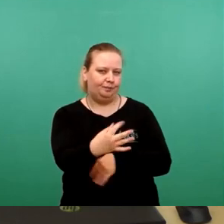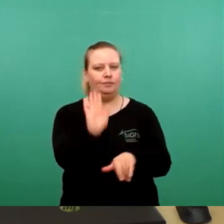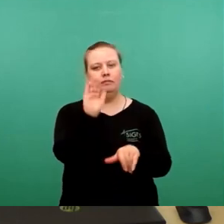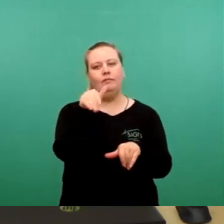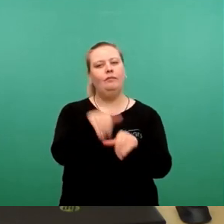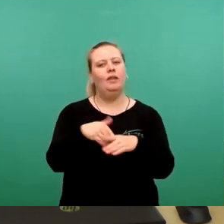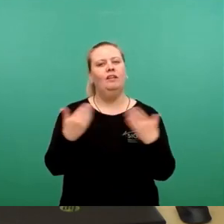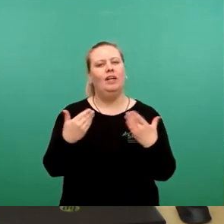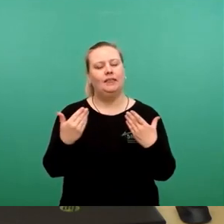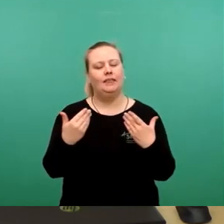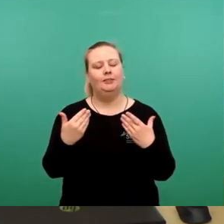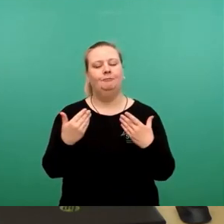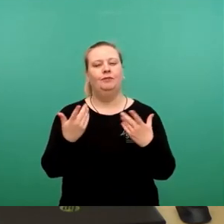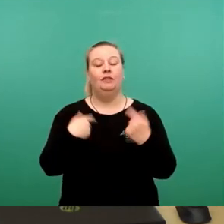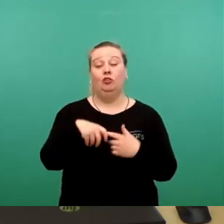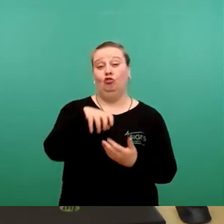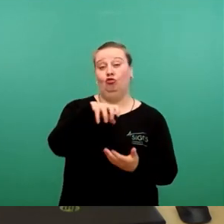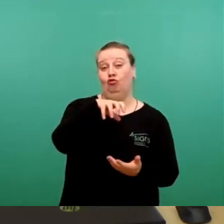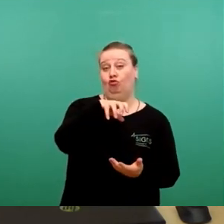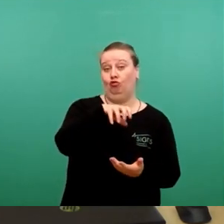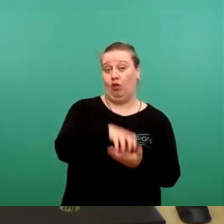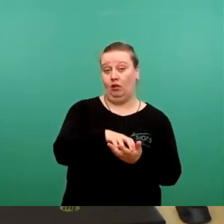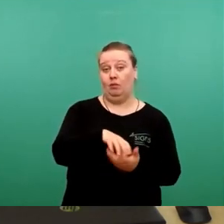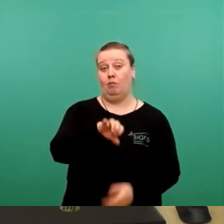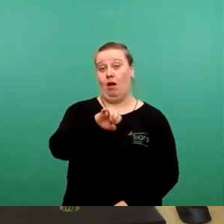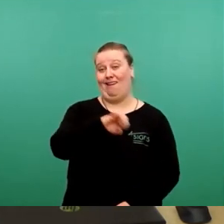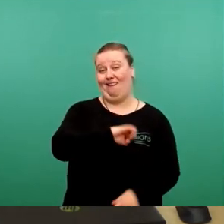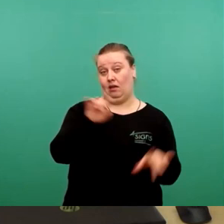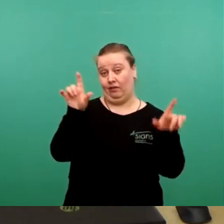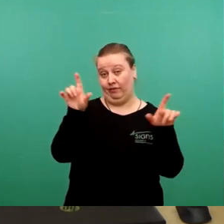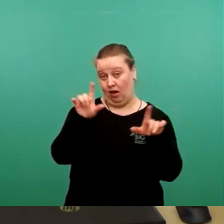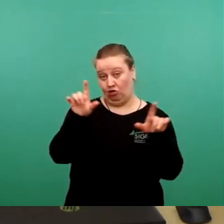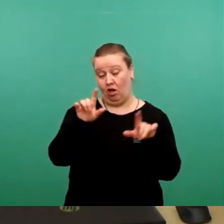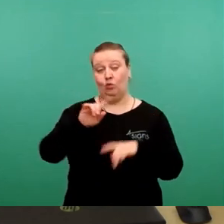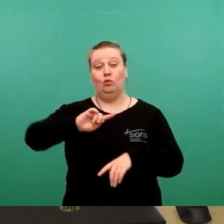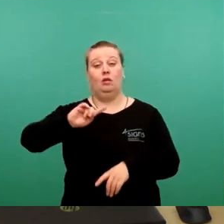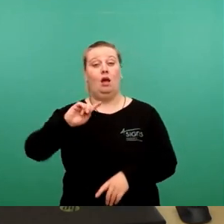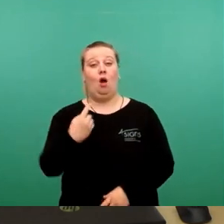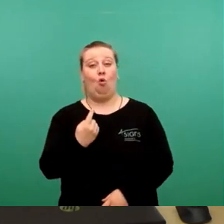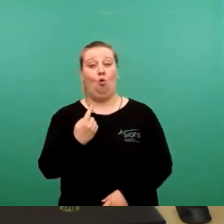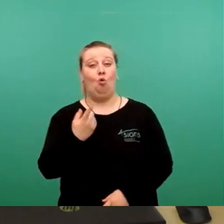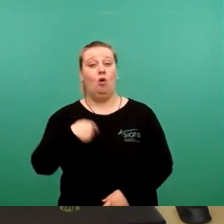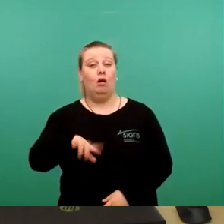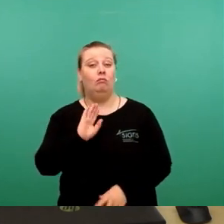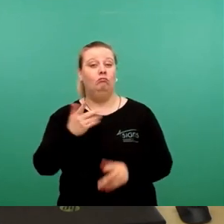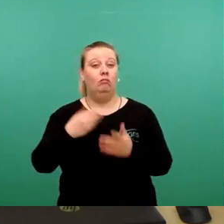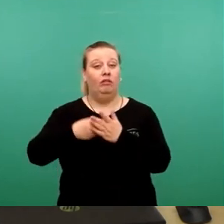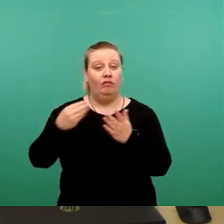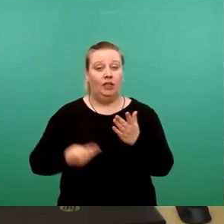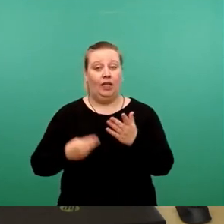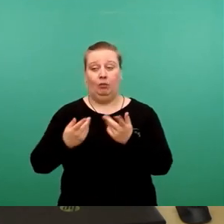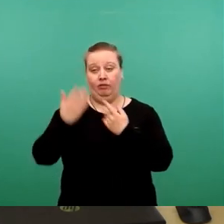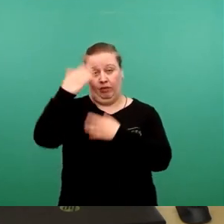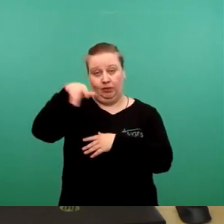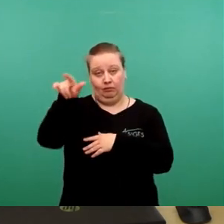dass die Stadt sowohl bei den Eigenveranstaltungen als auch in den Verträgen mit Dritten, als